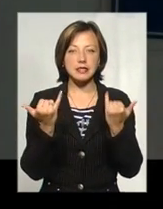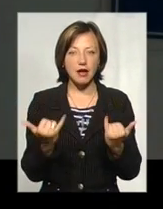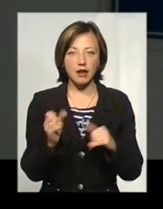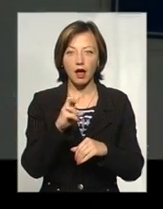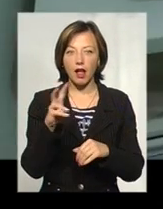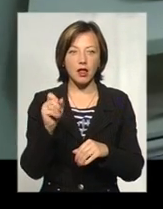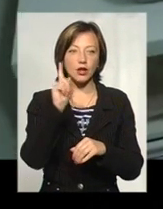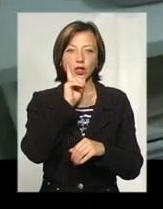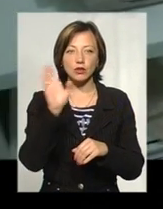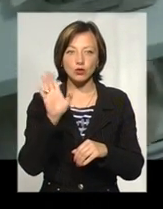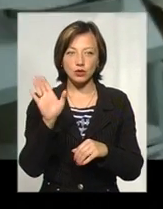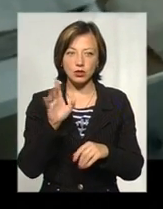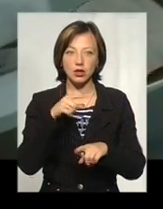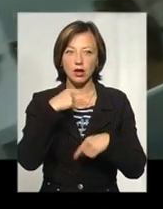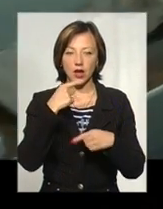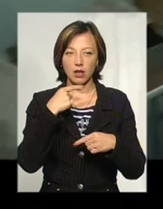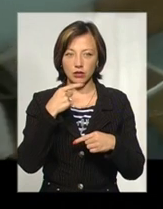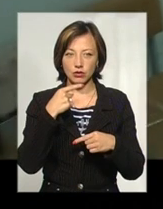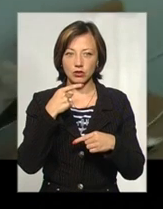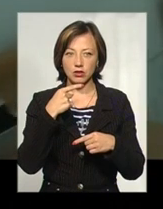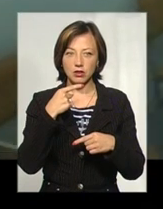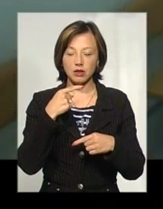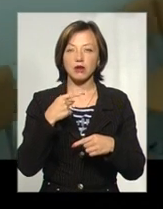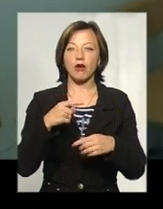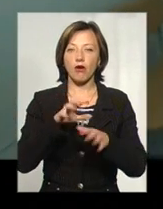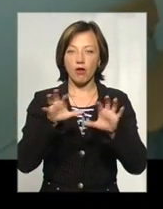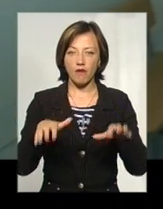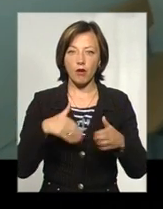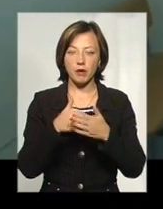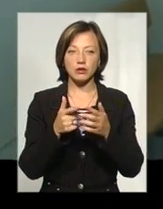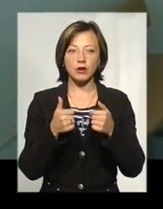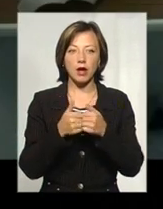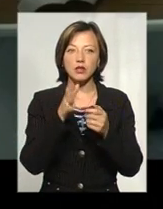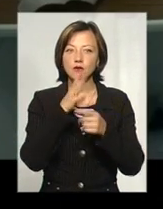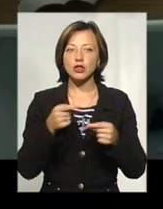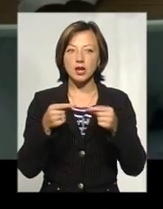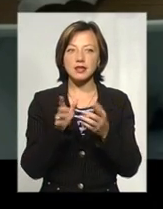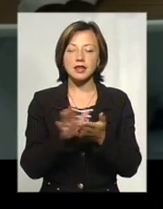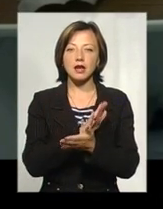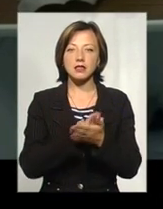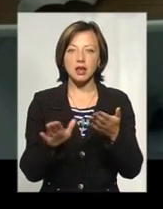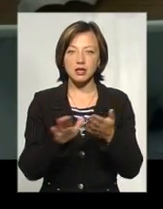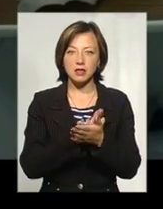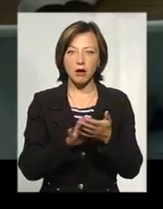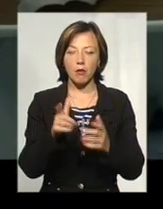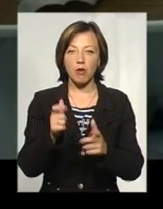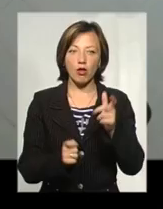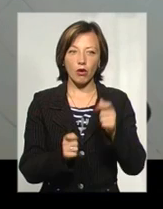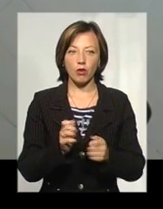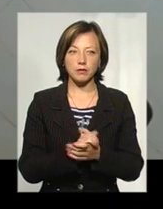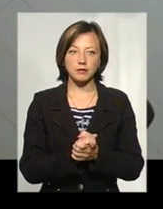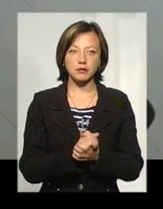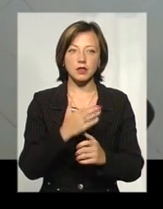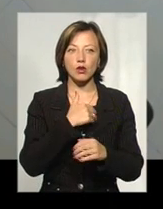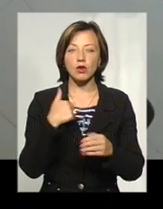Проте вони не дуже зручні, зауважує Олена Голяк. Перш за все, проблемою є своєчасна стерилізація молока. Грудне виготовлення не